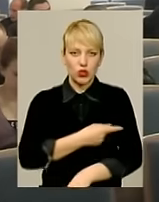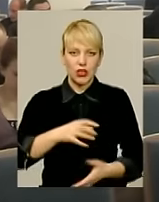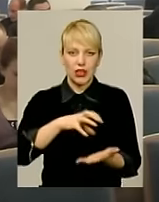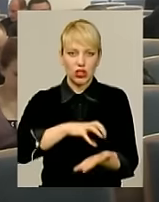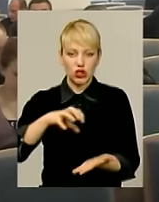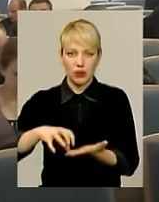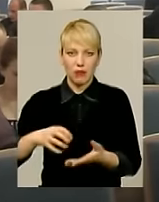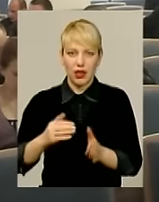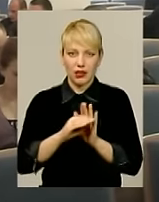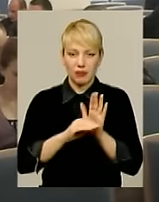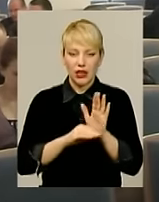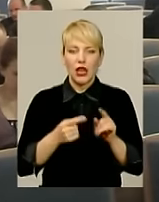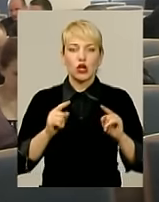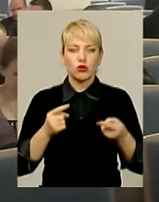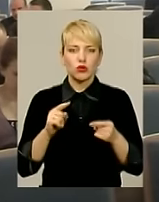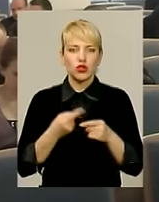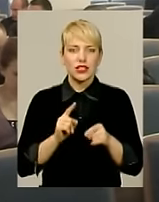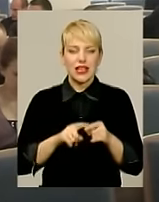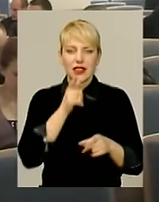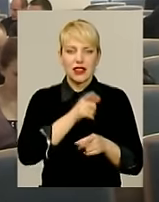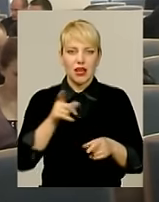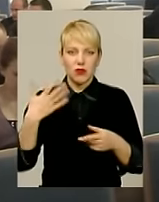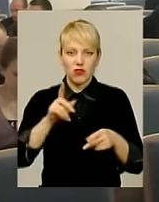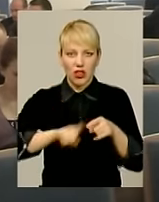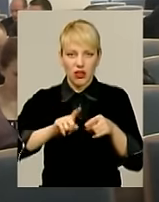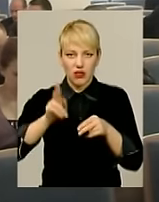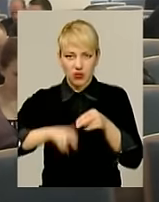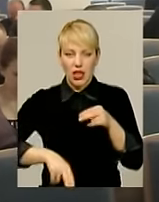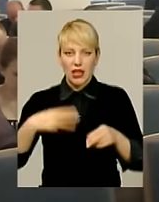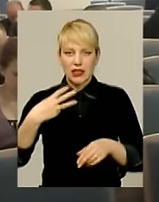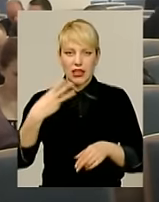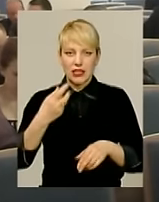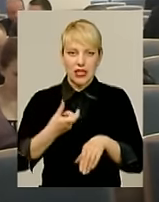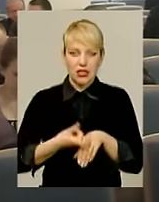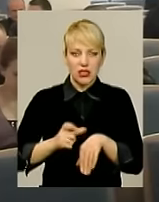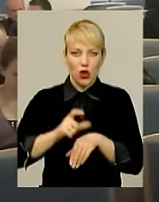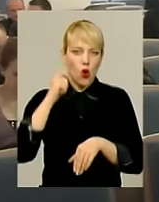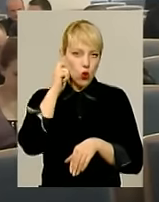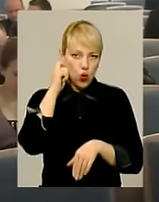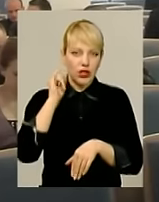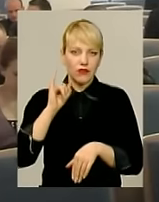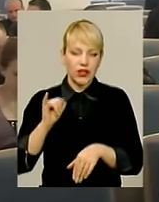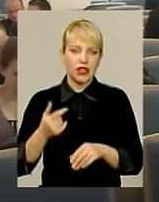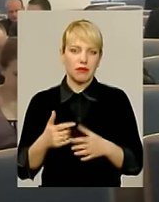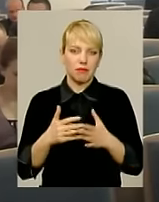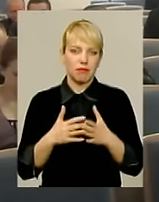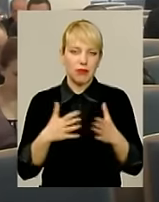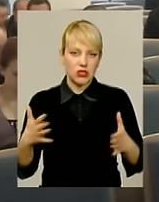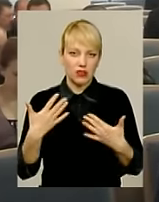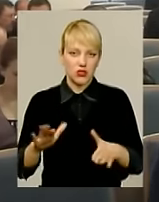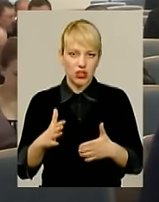-перше, їх вже термін вичерпується, це вже понад 30 років. І деякі з них практично